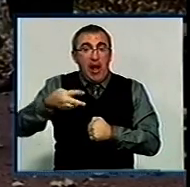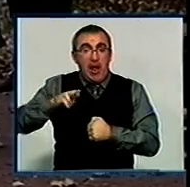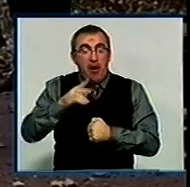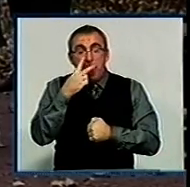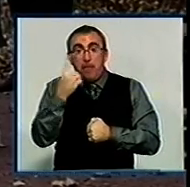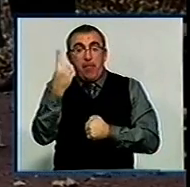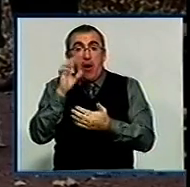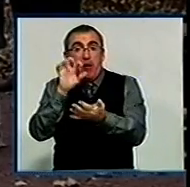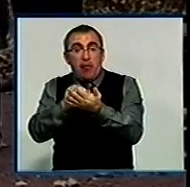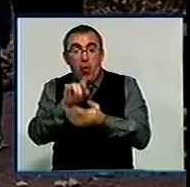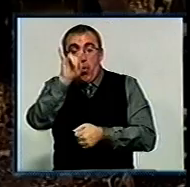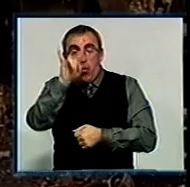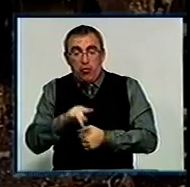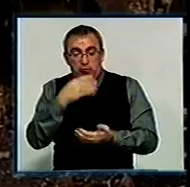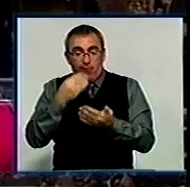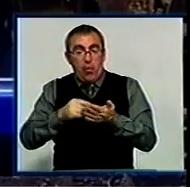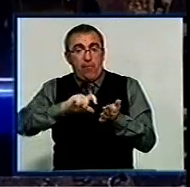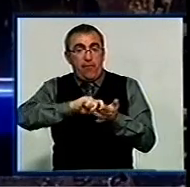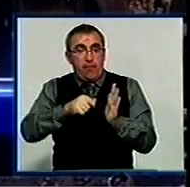помітила вогонь з вікна своєї квартири.